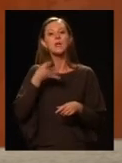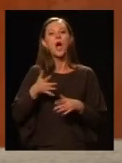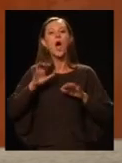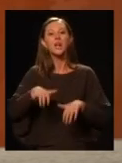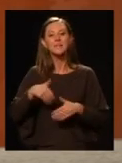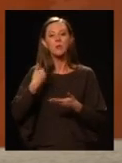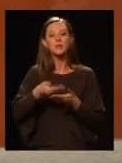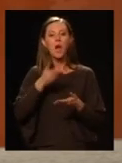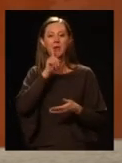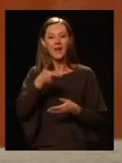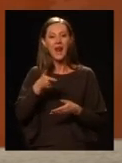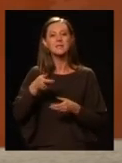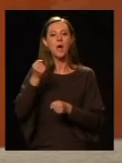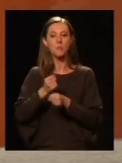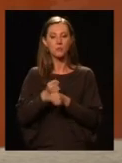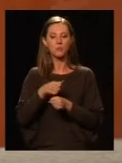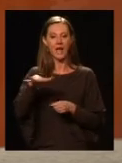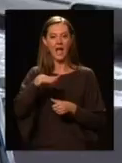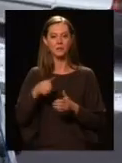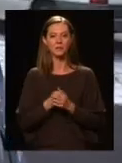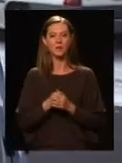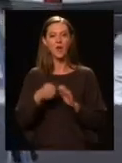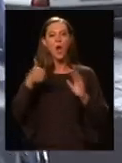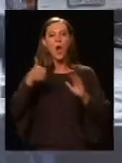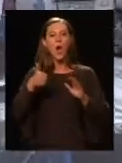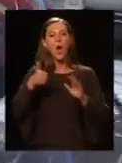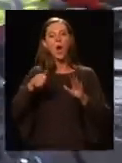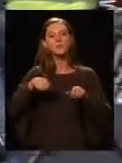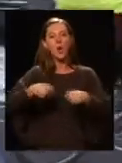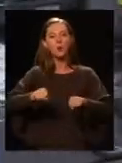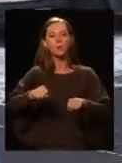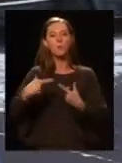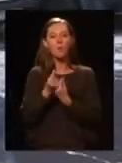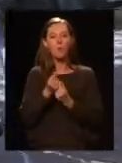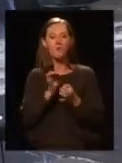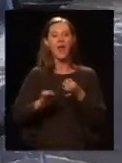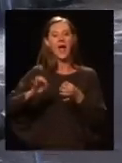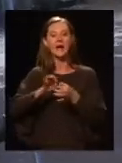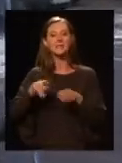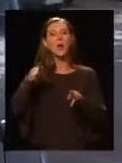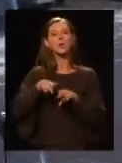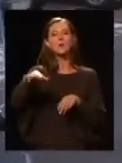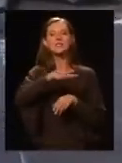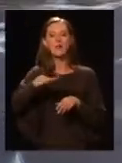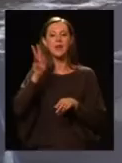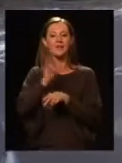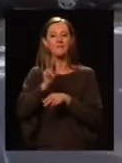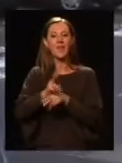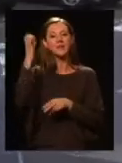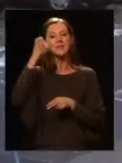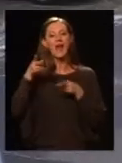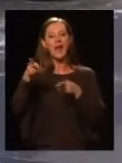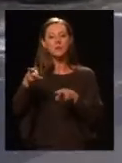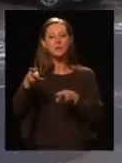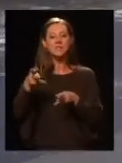hatékonyabbá válik a közterületfelügyelők munkája. 6 fürke robogóval egészült ki az Újpesti Közterületfelügyelet Király